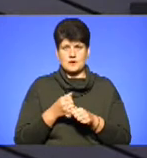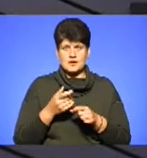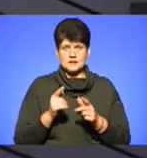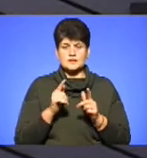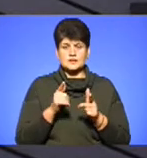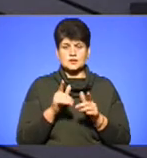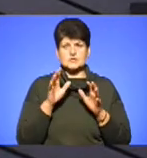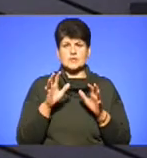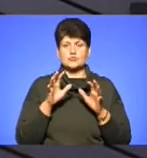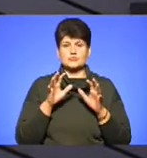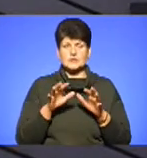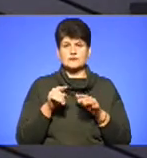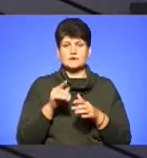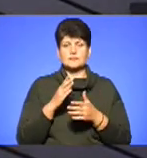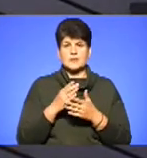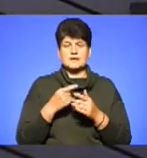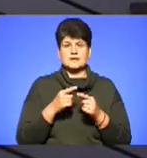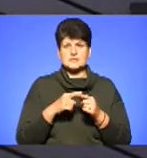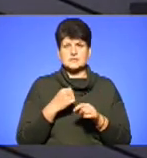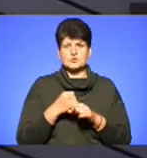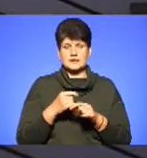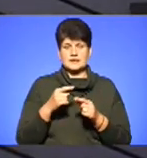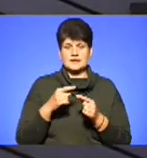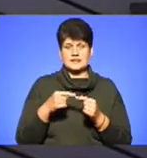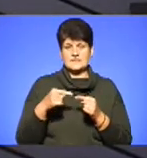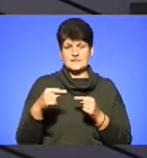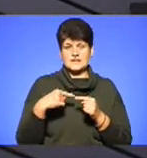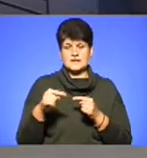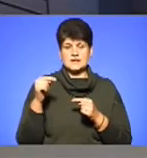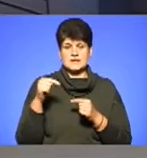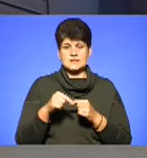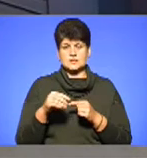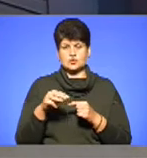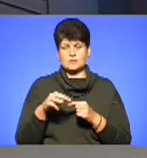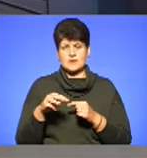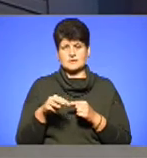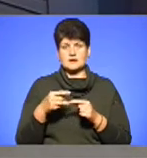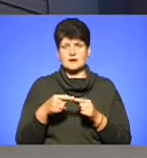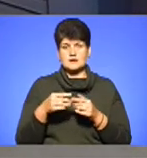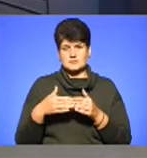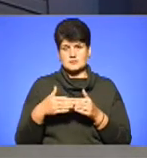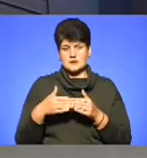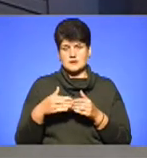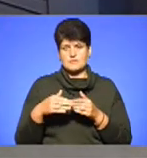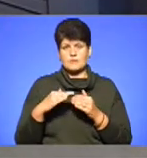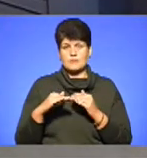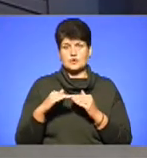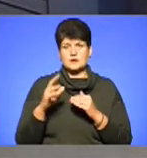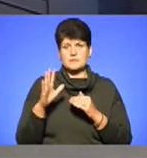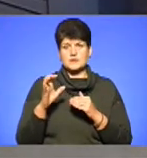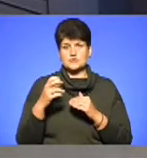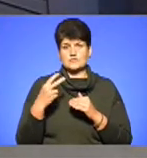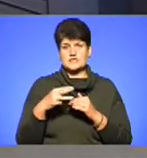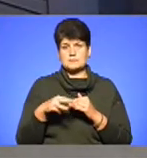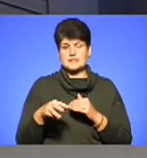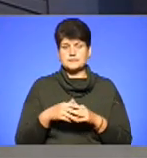законодавства, то він має це робити на віддалі тисячу метрів. А це поле розміщено на віддалі до крайніх хат на 520 метрів на цьому.